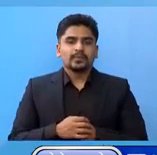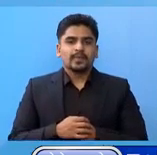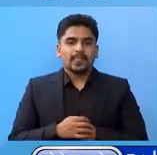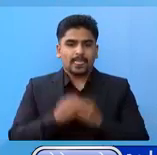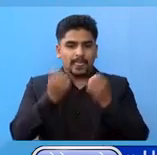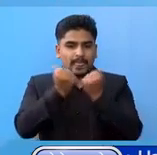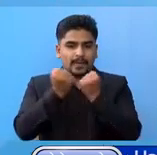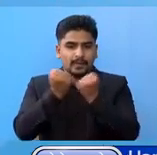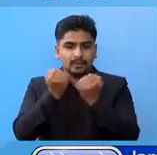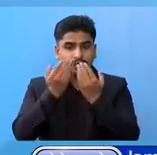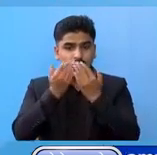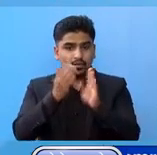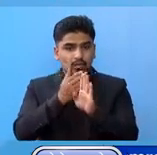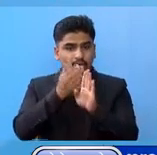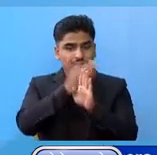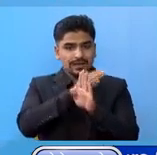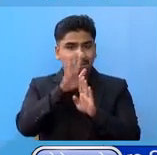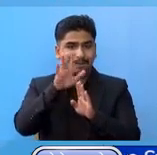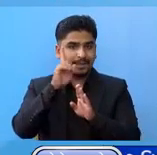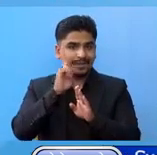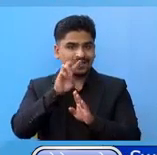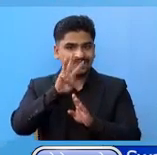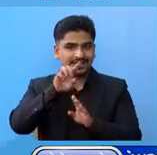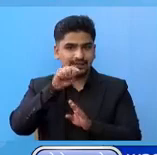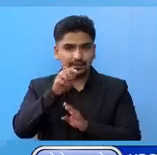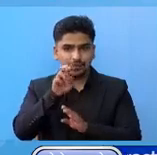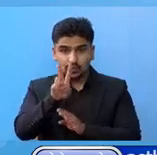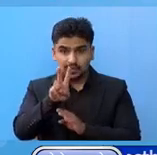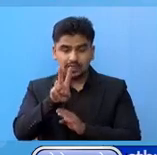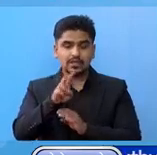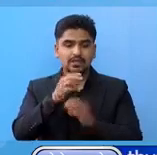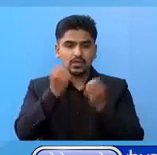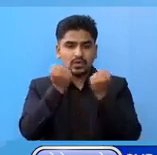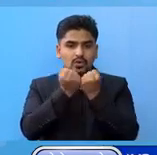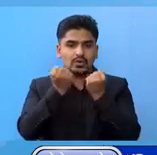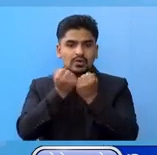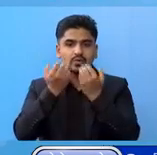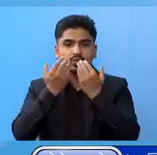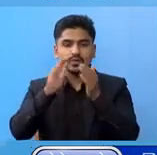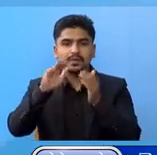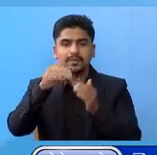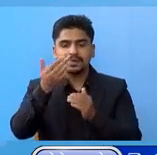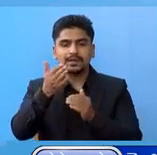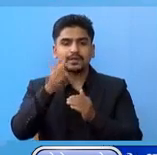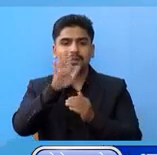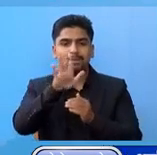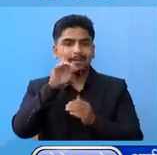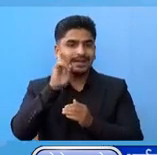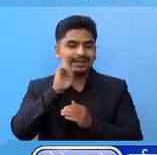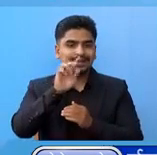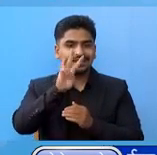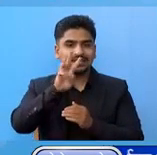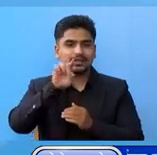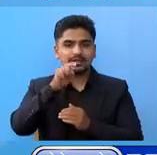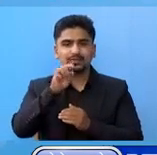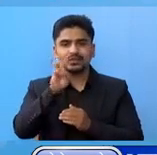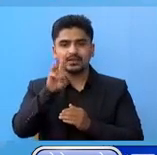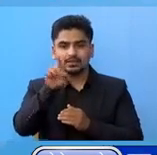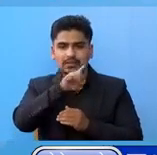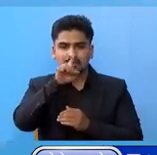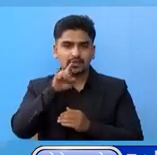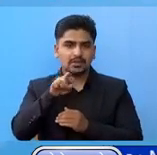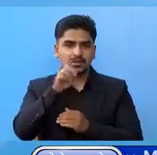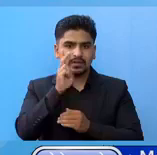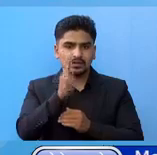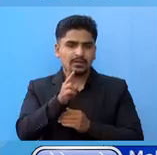लगडाउन खुलनों बंदा अगाइडी को 5 दिन मा 3.12 रोगडाउन खुली सके पची को 5 दिन मा 3.13 प्रतिसत